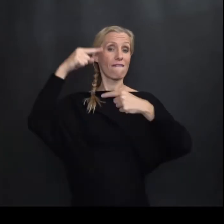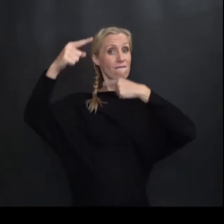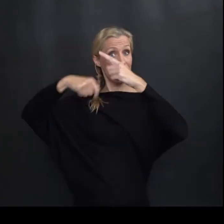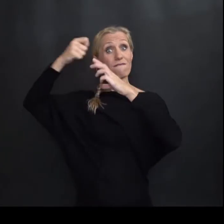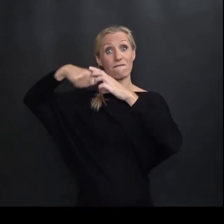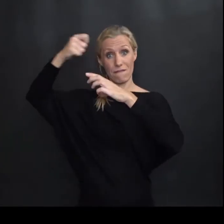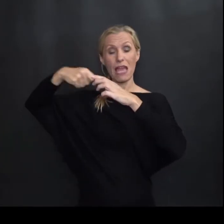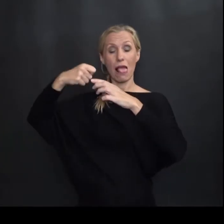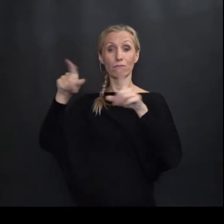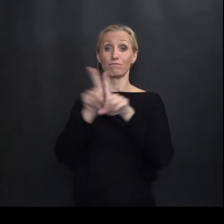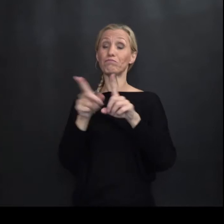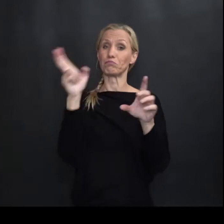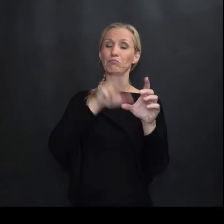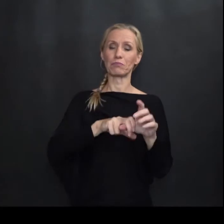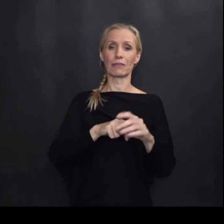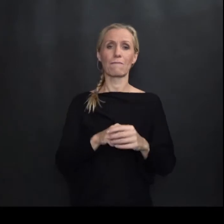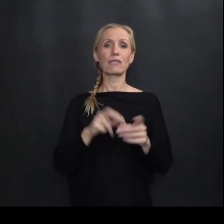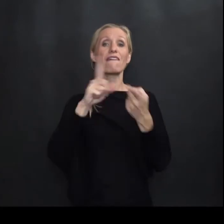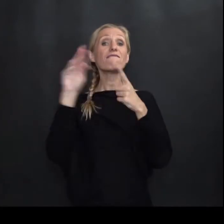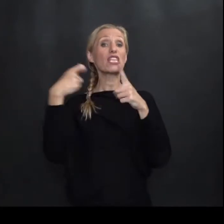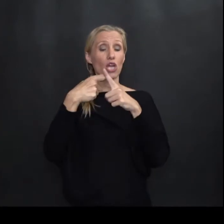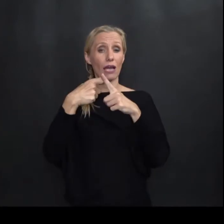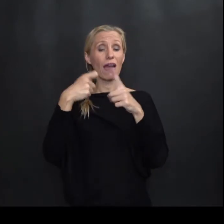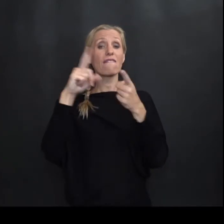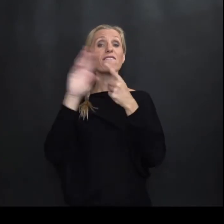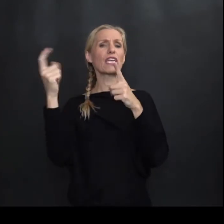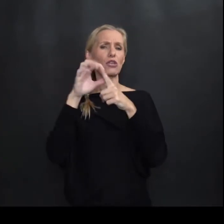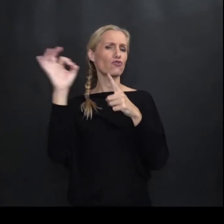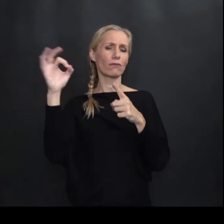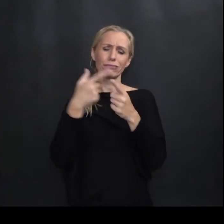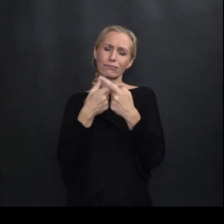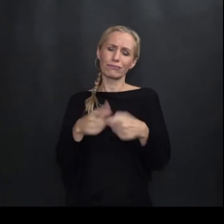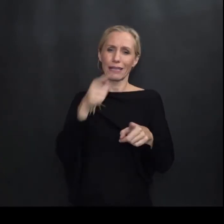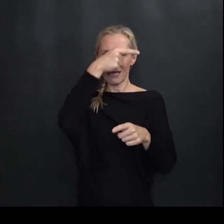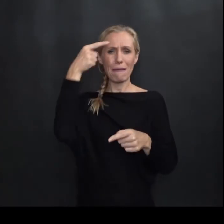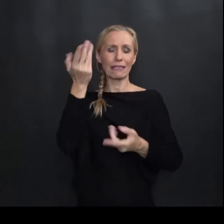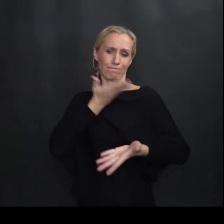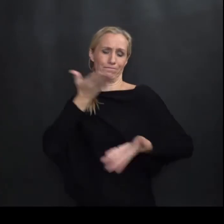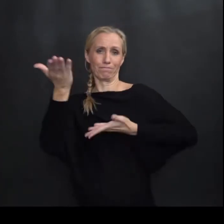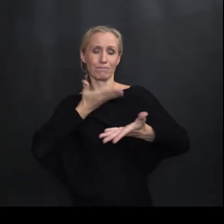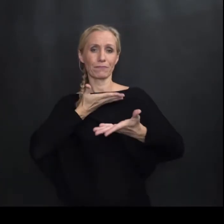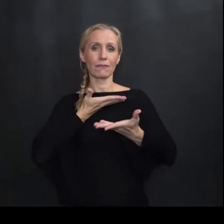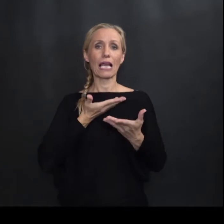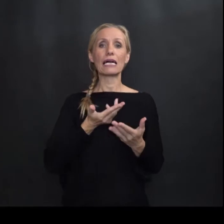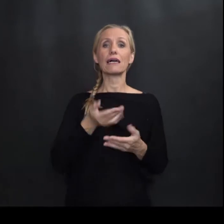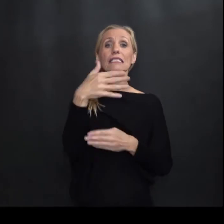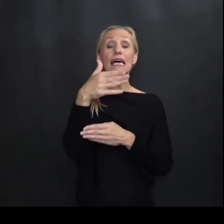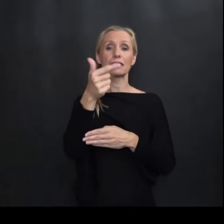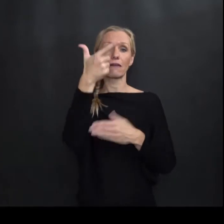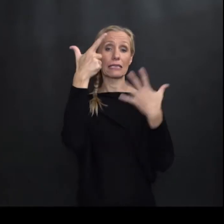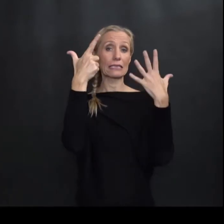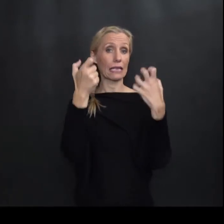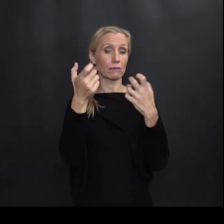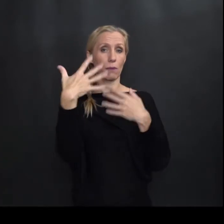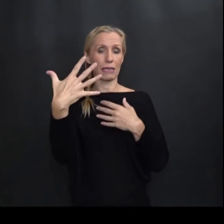i filmskim produkcijama Zatim Fiček Fiča Fičo kako su ga zvali Zastav od 750